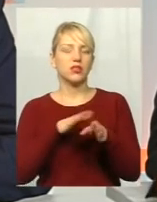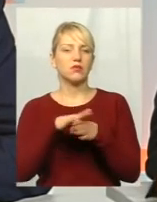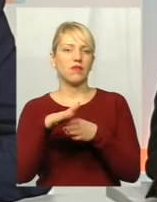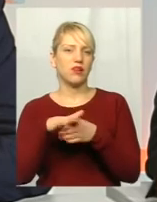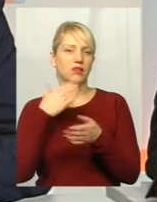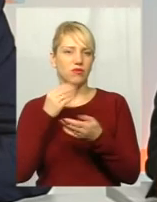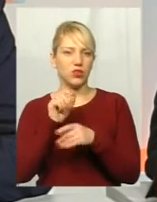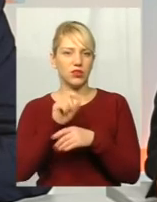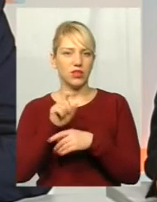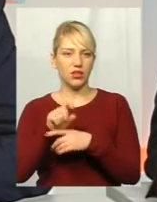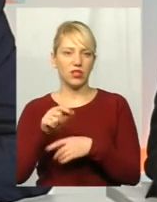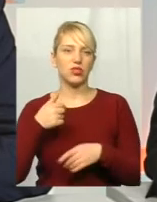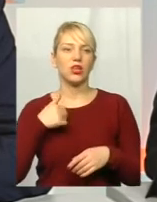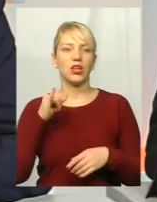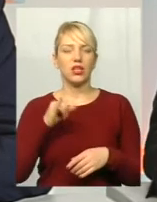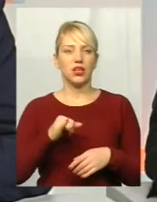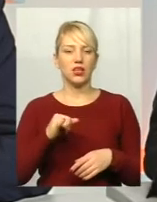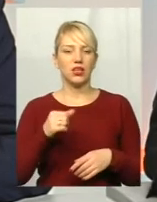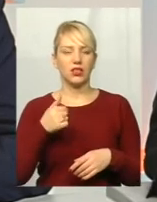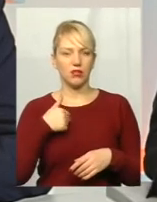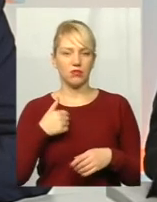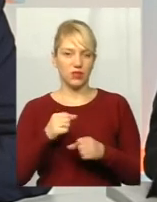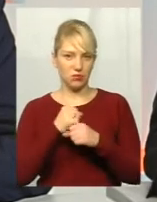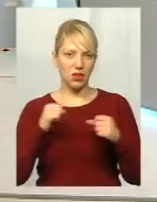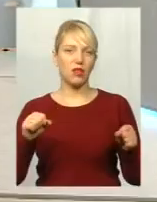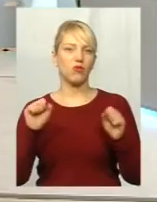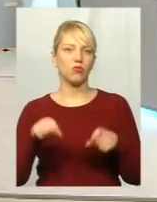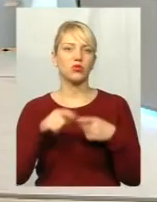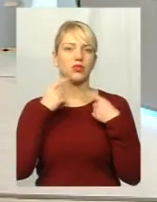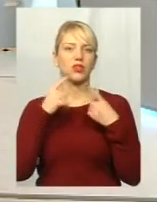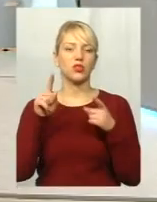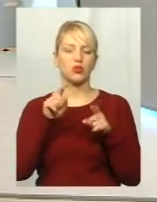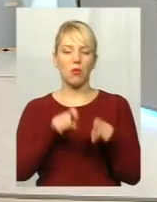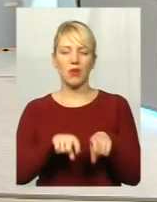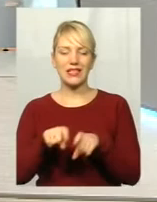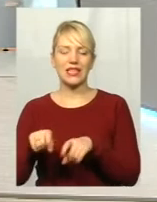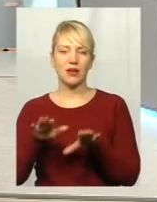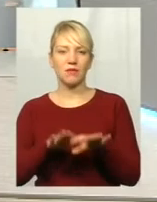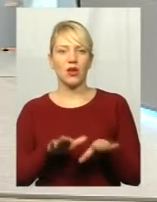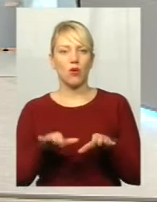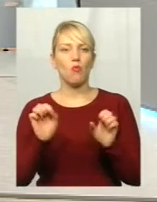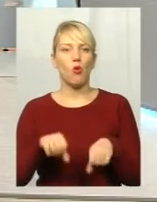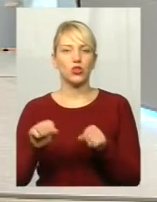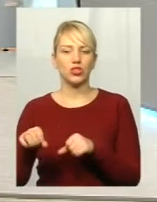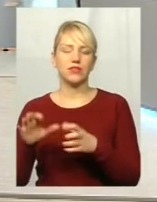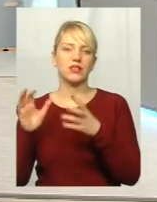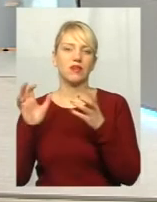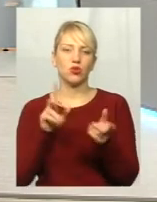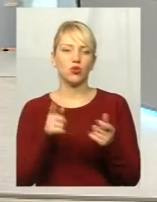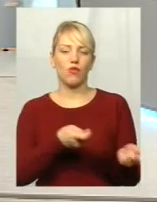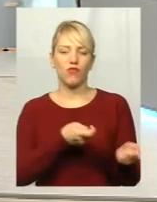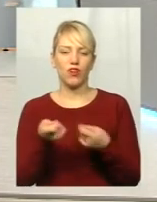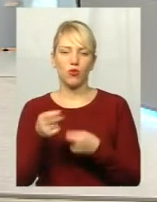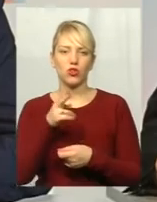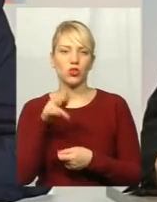сказати, що зараз пасажирам міських, можливість автобусів, які вивозять Дубово,